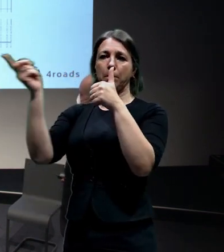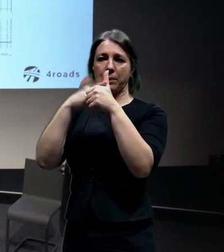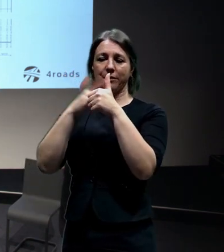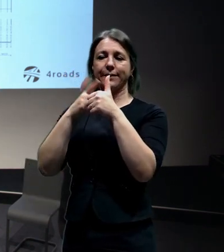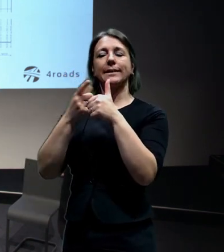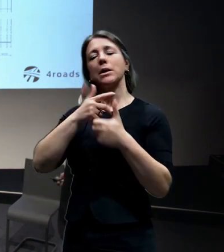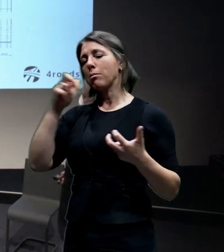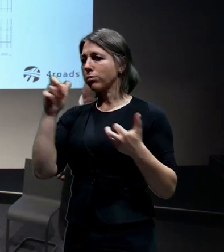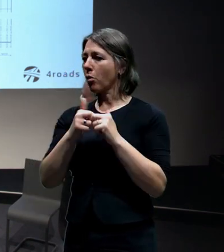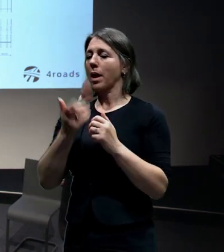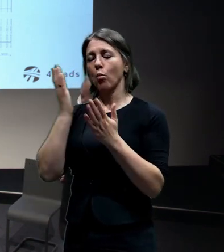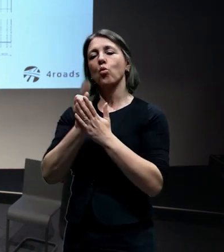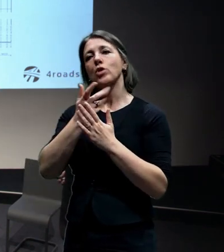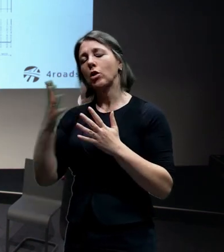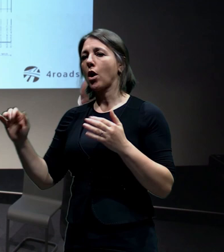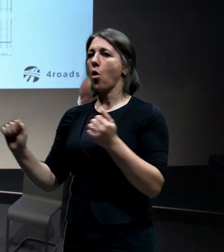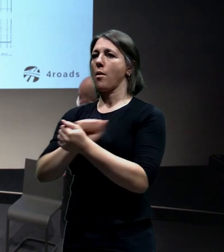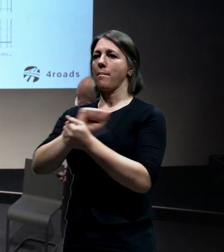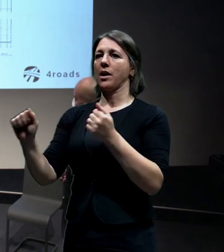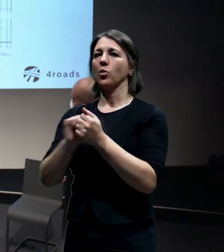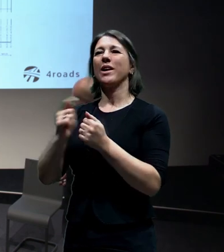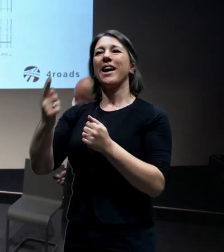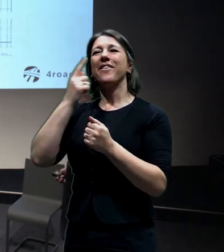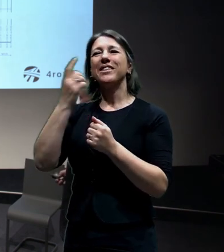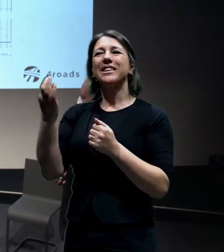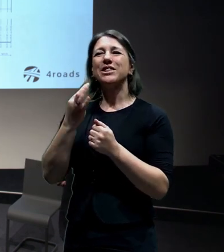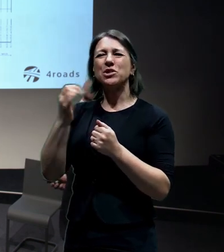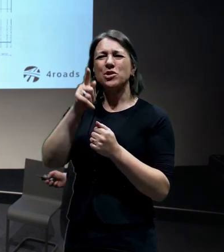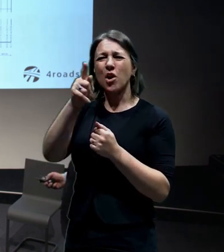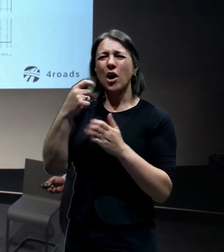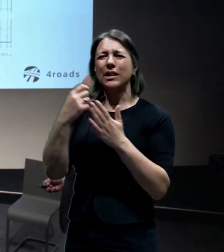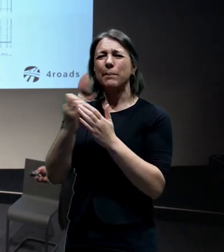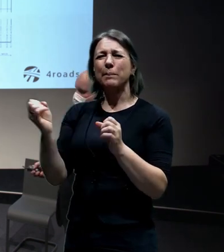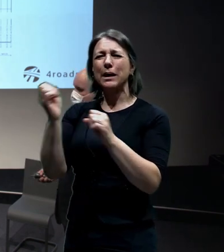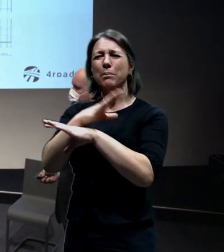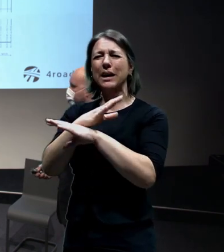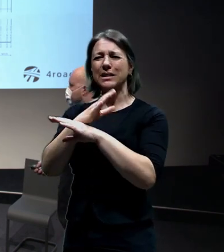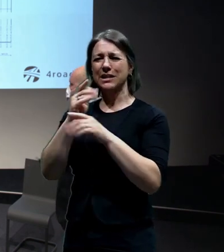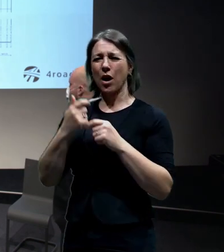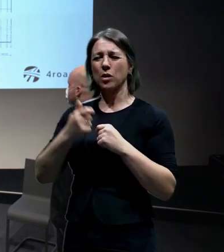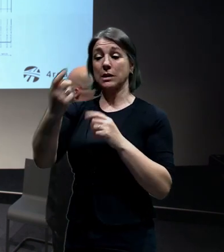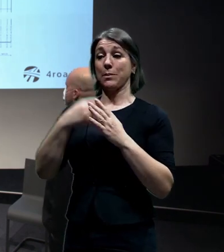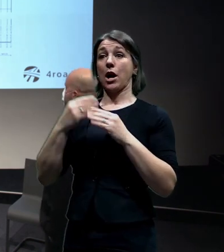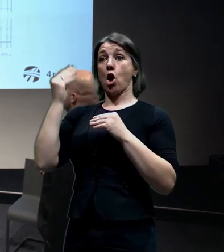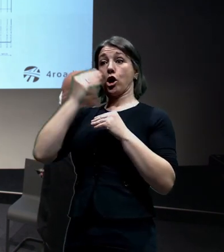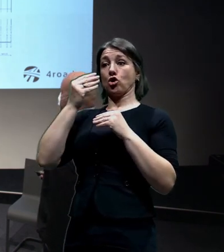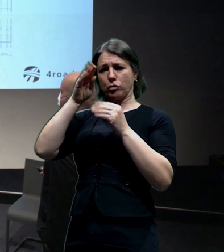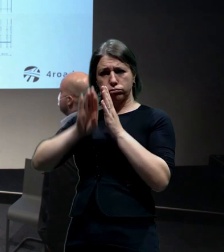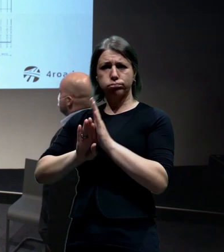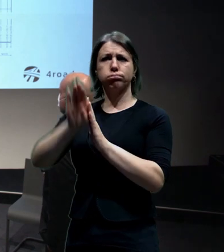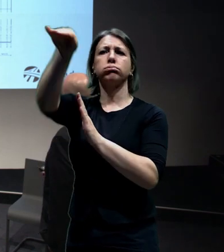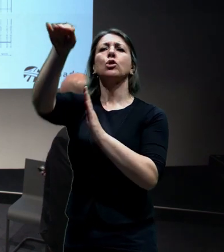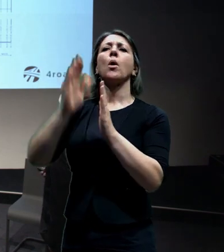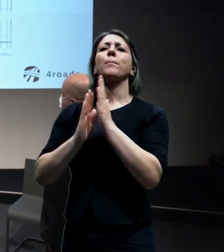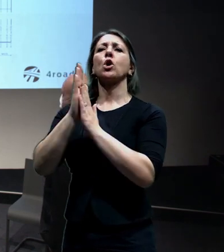je to, co už jsem několikrát zmiňoval. Tady vidíte podelný profil, tuším, že to je ulicí Libereckou, to znamená ze směru z Holešoviček nahoru na Prosek.